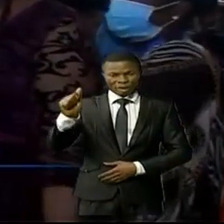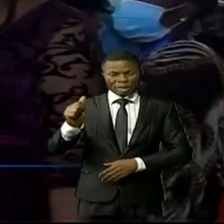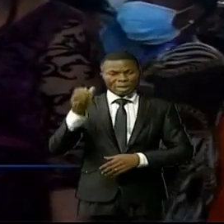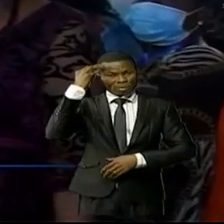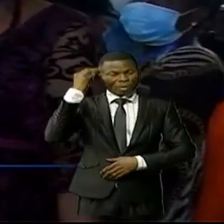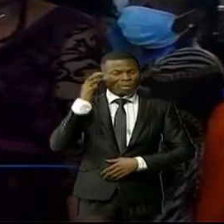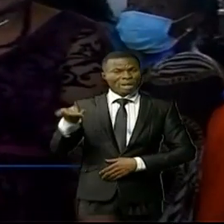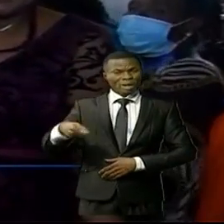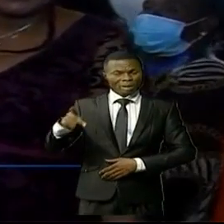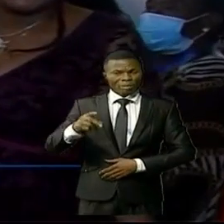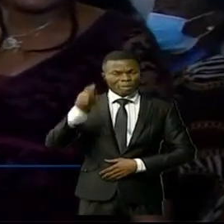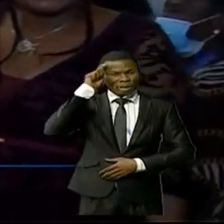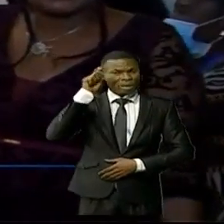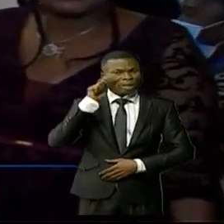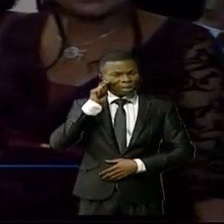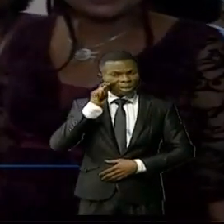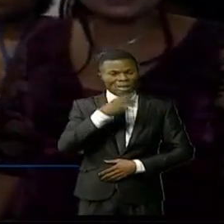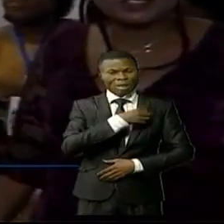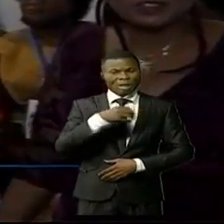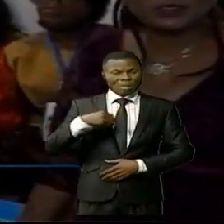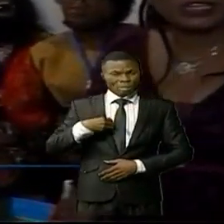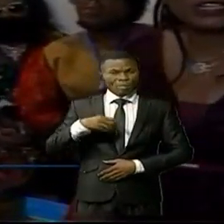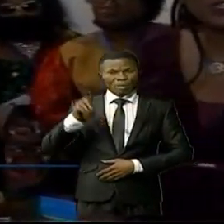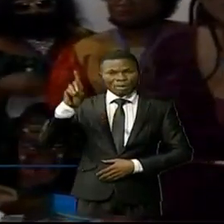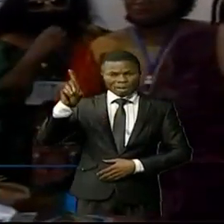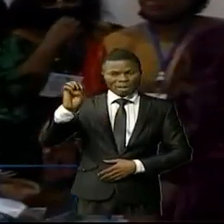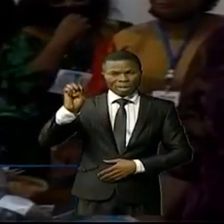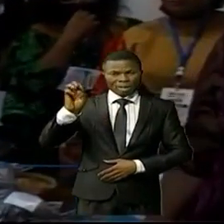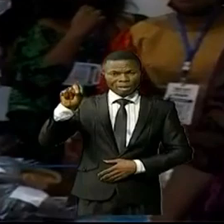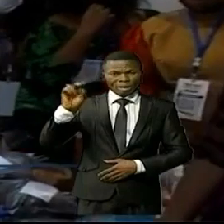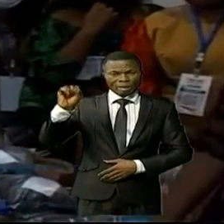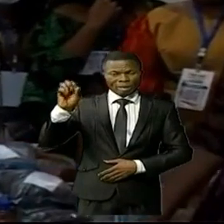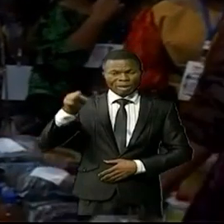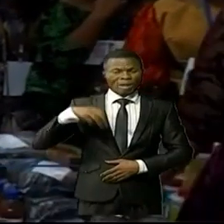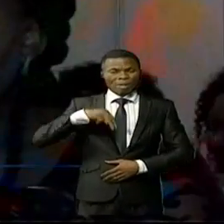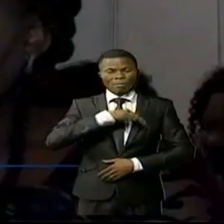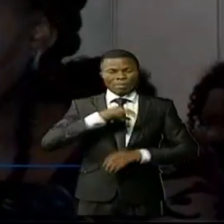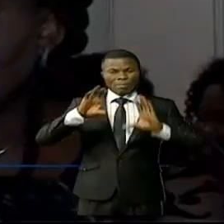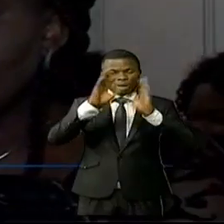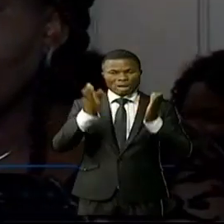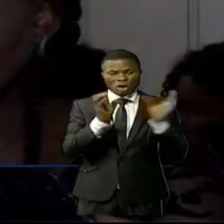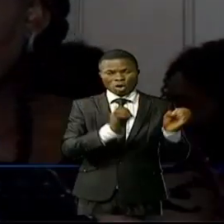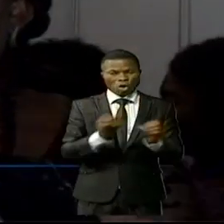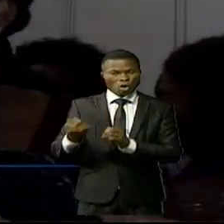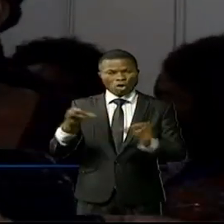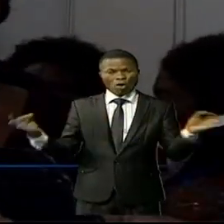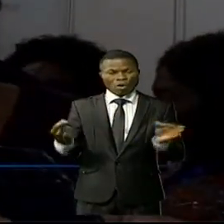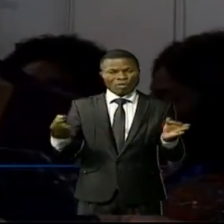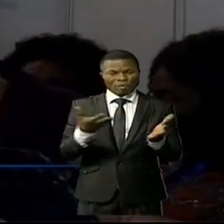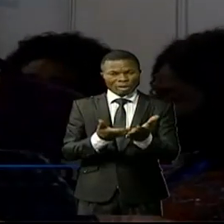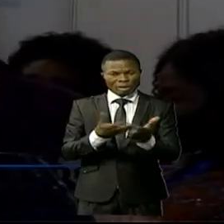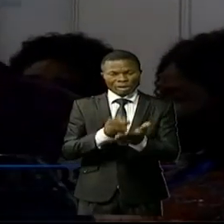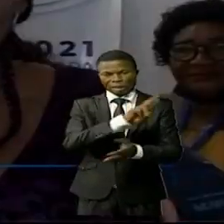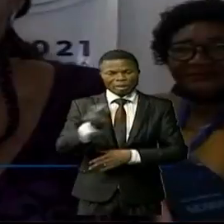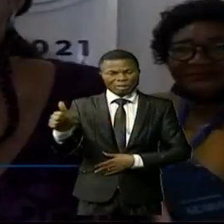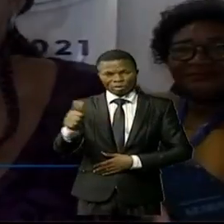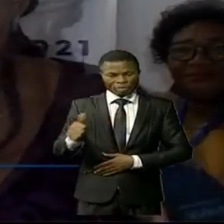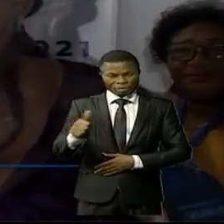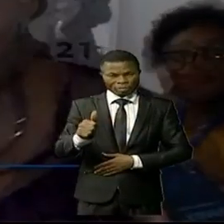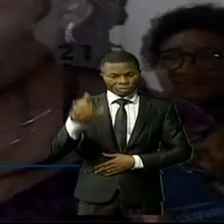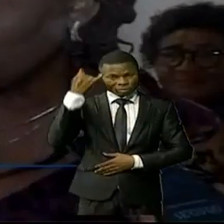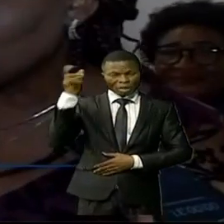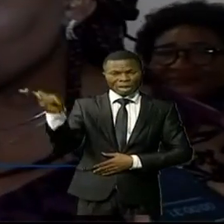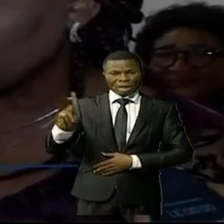provinciale du genre Denise Monouka qui est aussi membre du comité organisateur FIED 2021 dans le